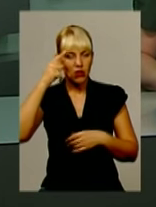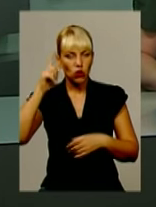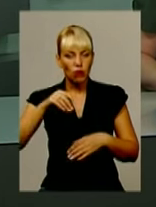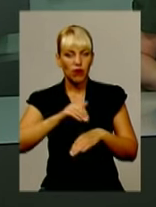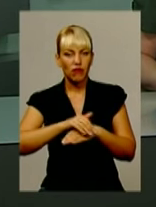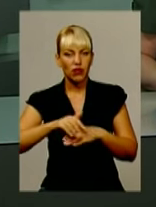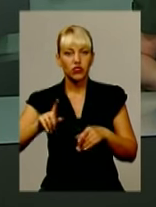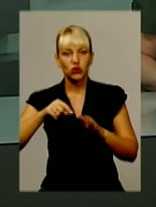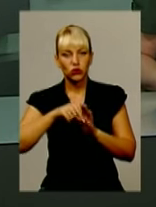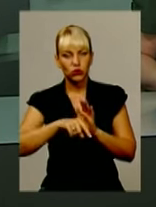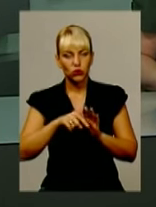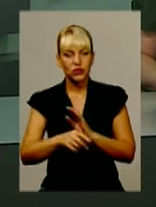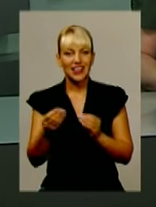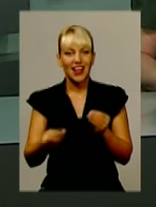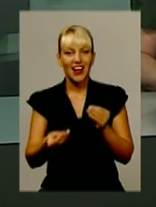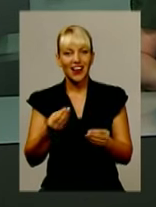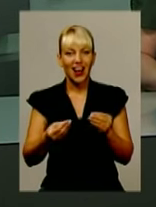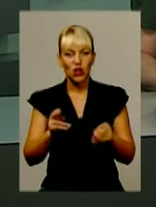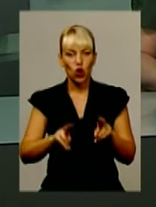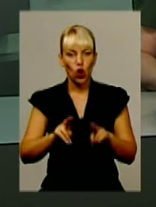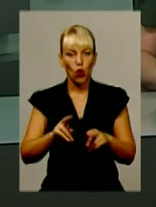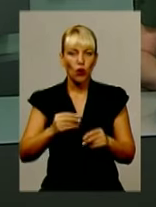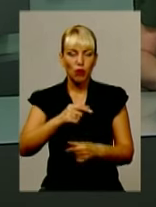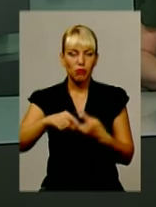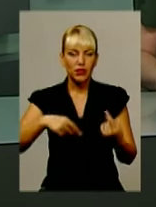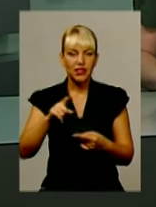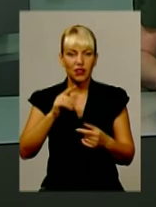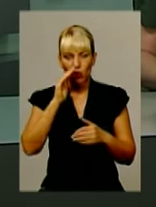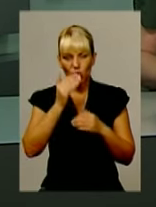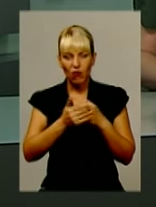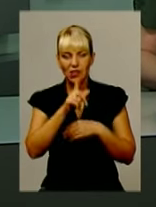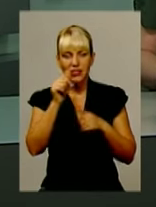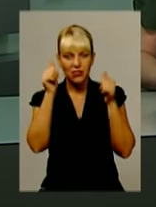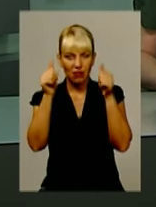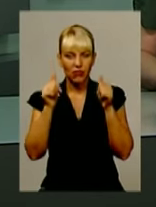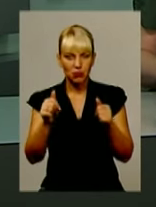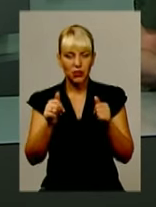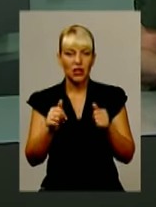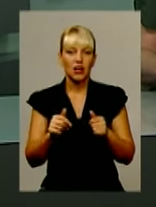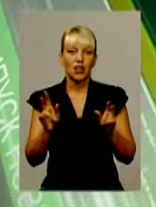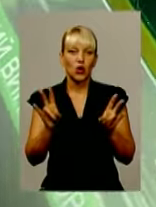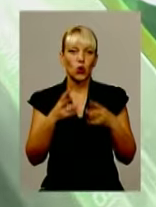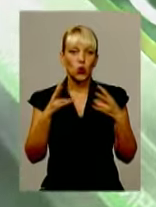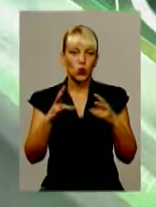факти, що стосуються грального бізнесу, який часто ховається за вивізками інтерактивних клубів.